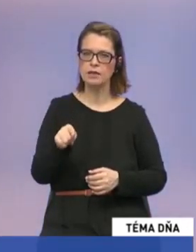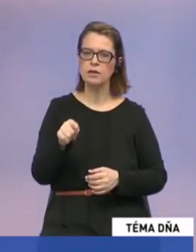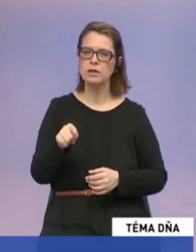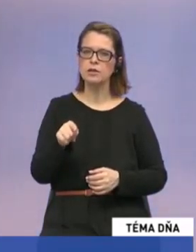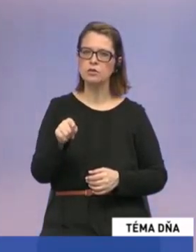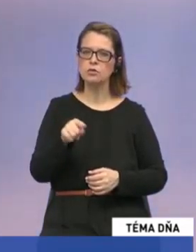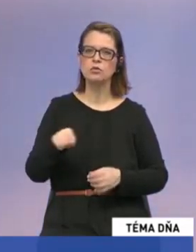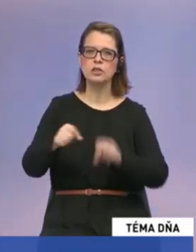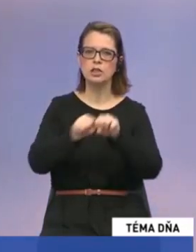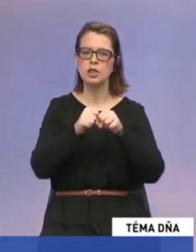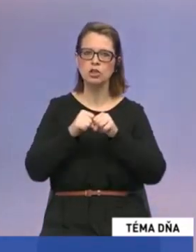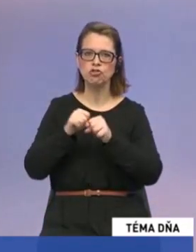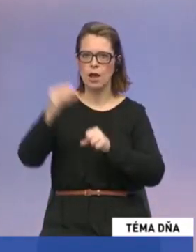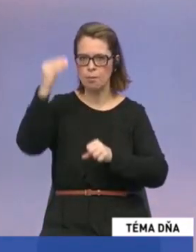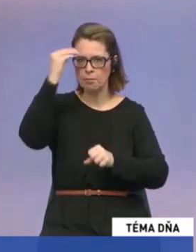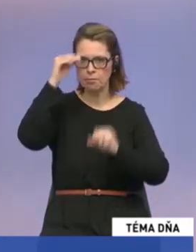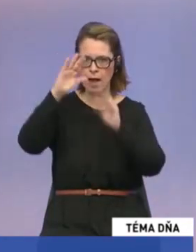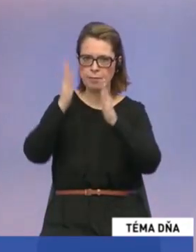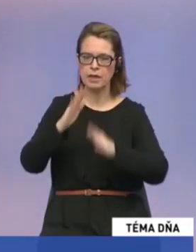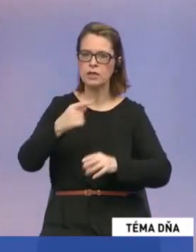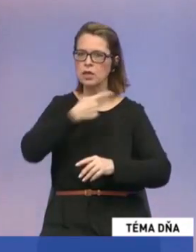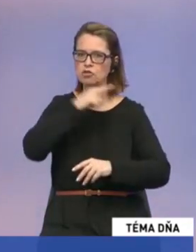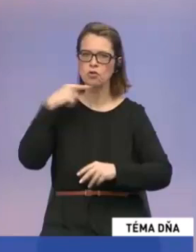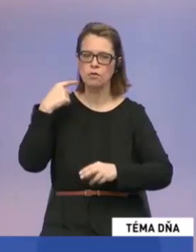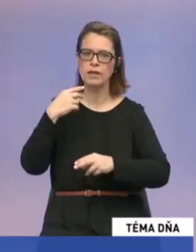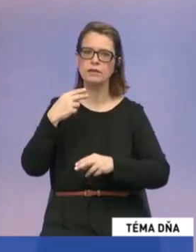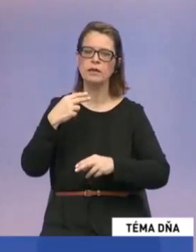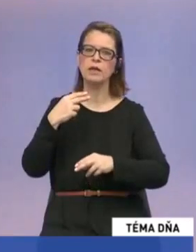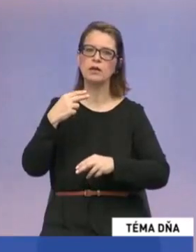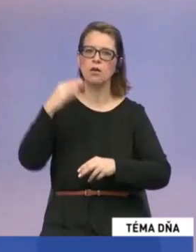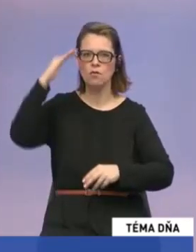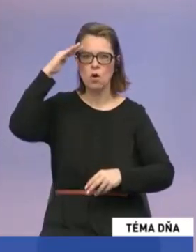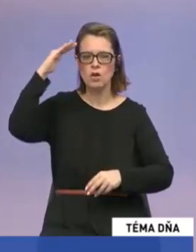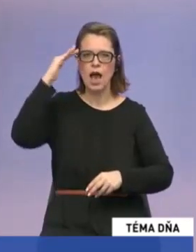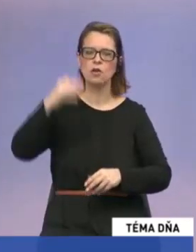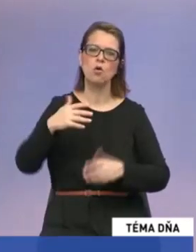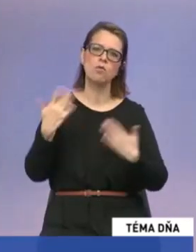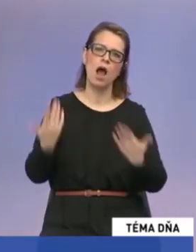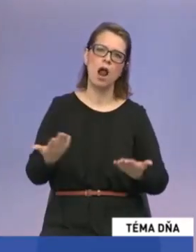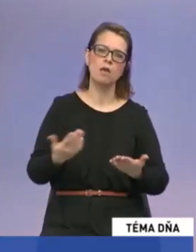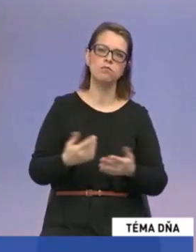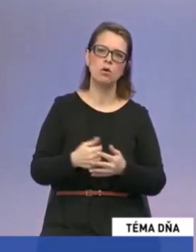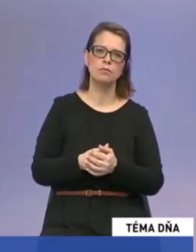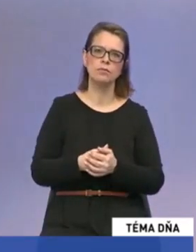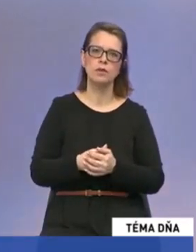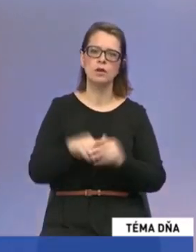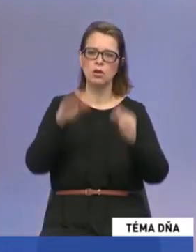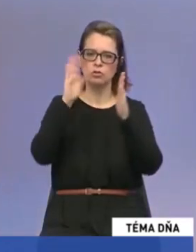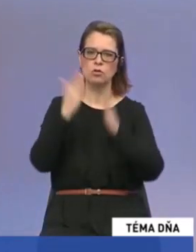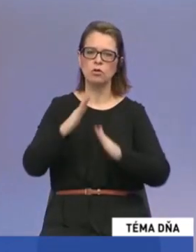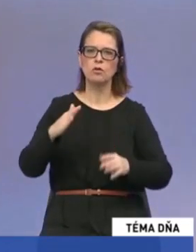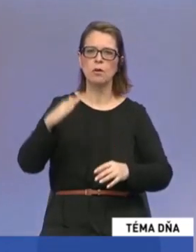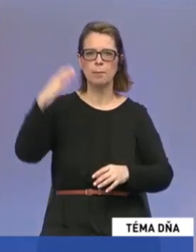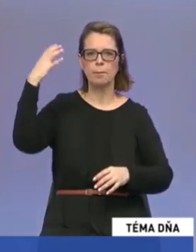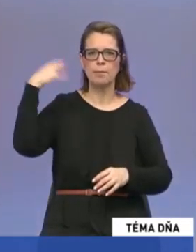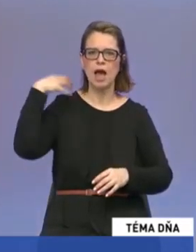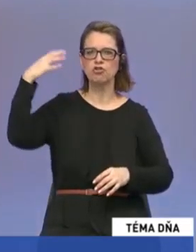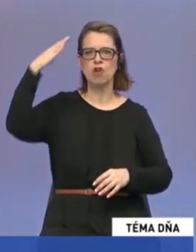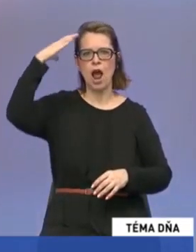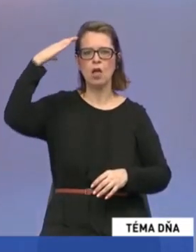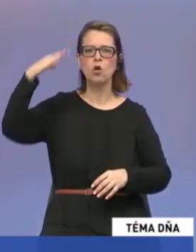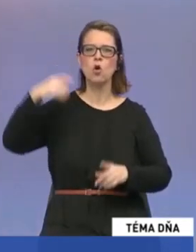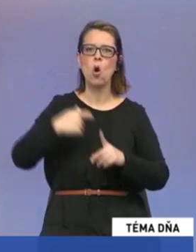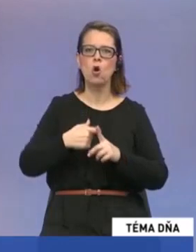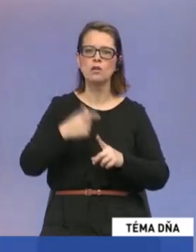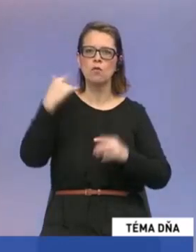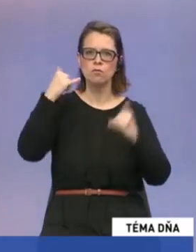ničia pamätníky sovietských vojakov alebo napríklad Sochu Maršala Koneva v Prahe, ktorá bola tiež